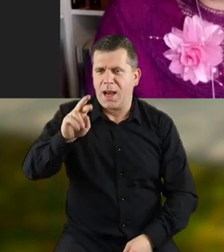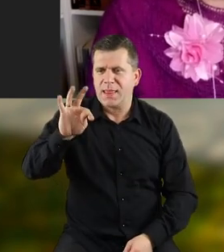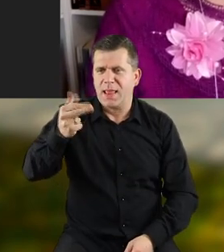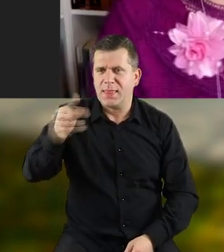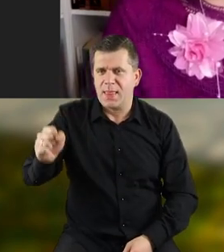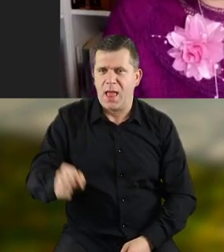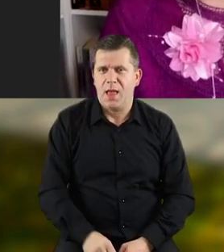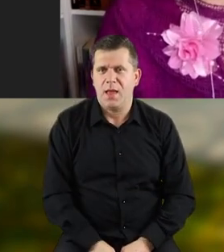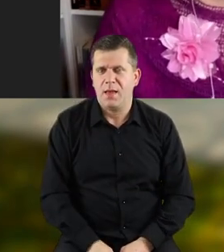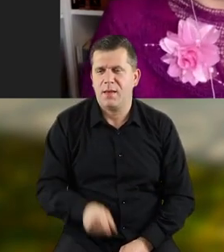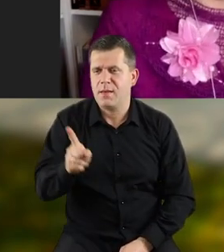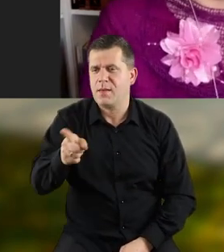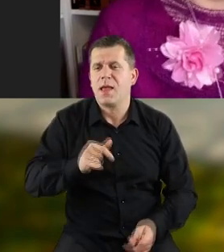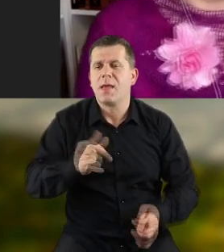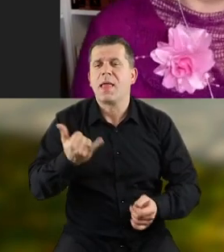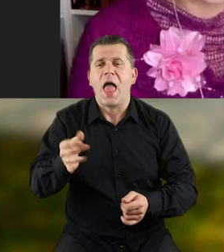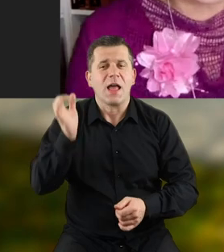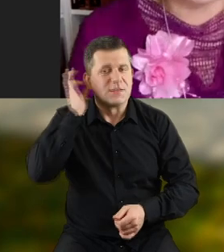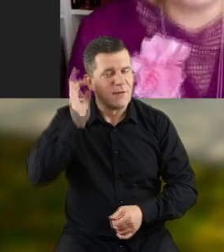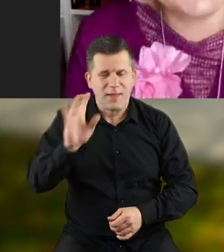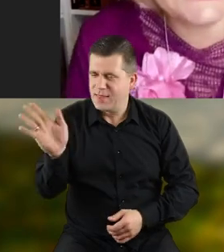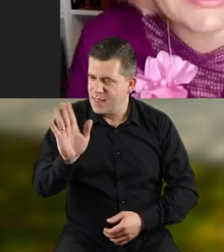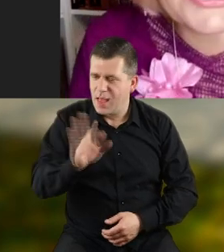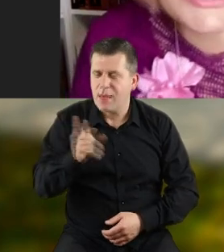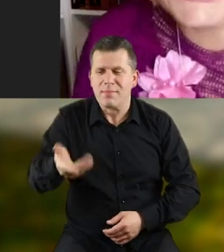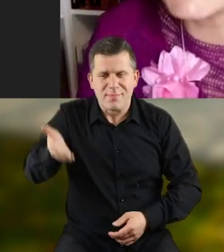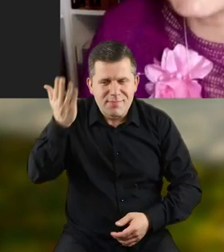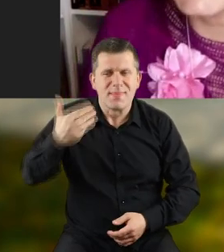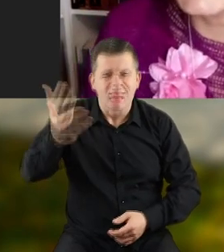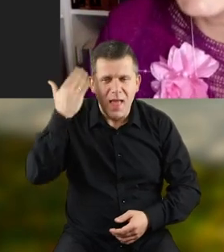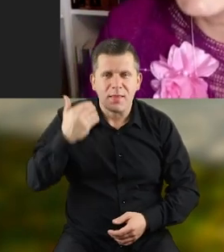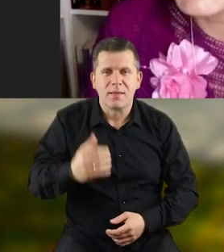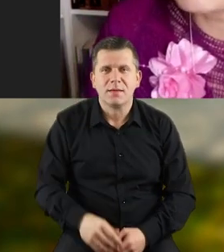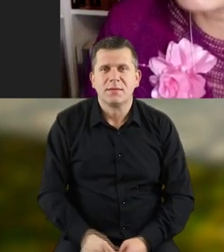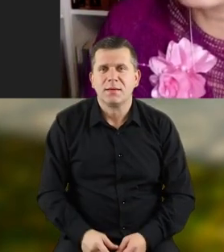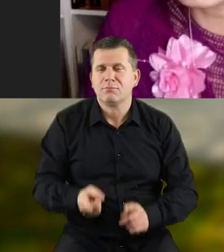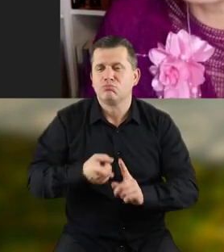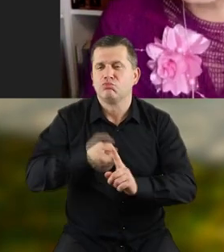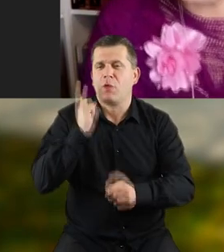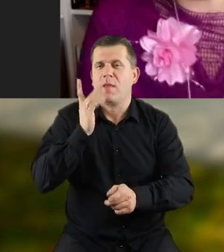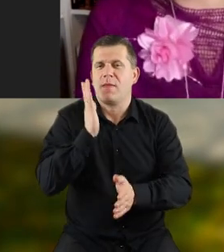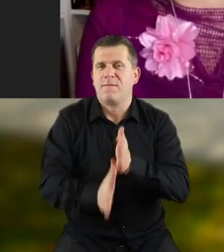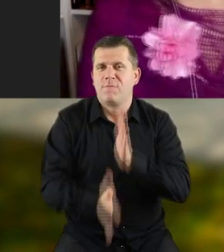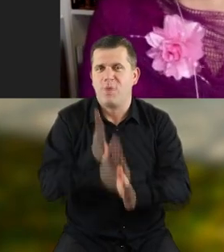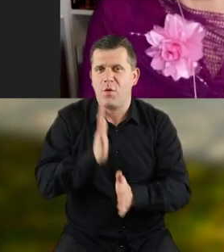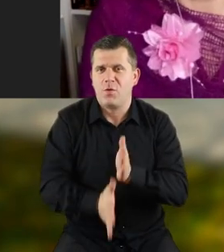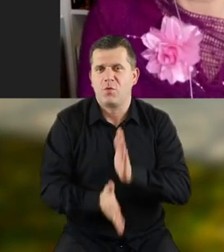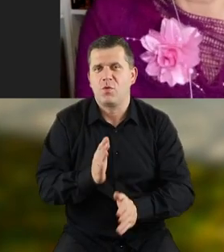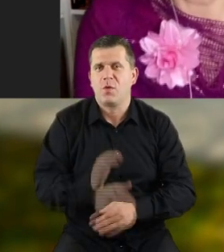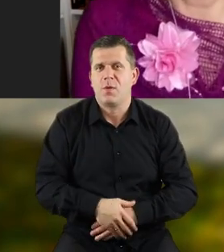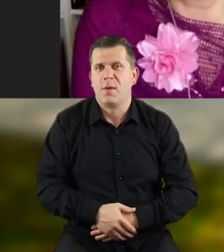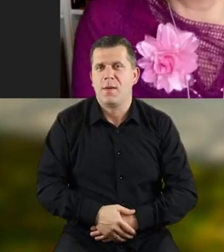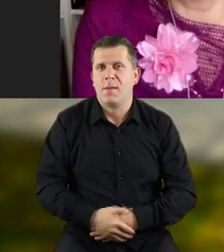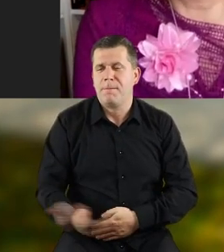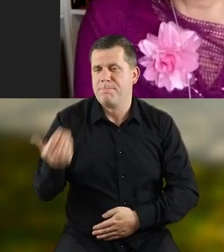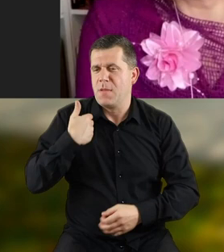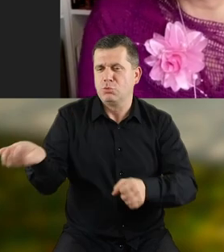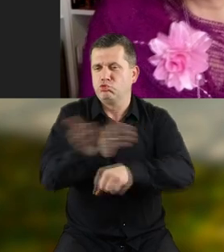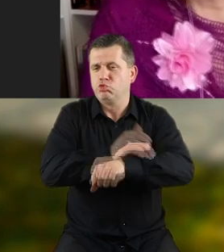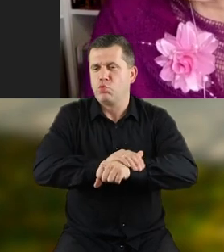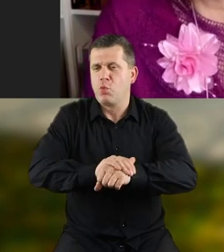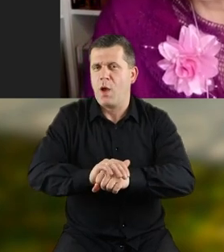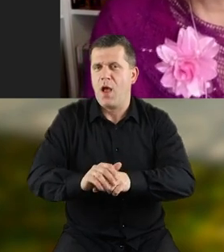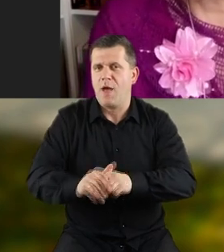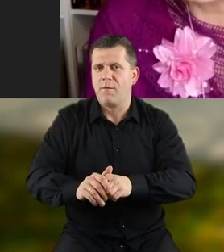Martyna, nie dlatego, że grał jak dziewczynka, tylko dlatego, że kiedyś, przed wojną jeszcze, taki był